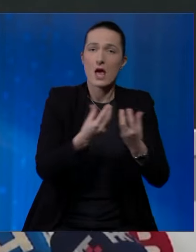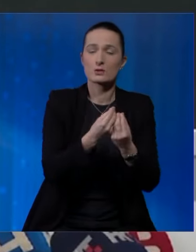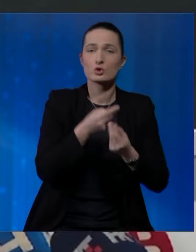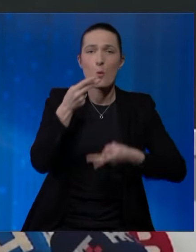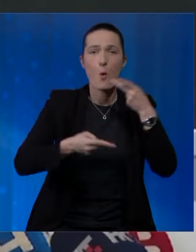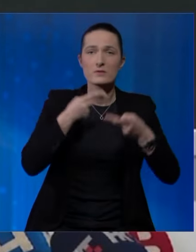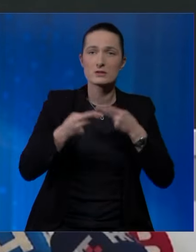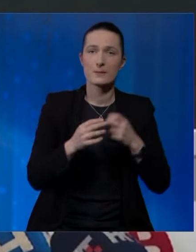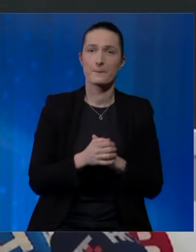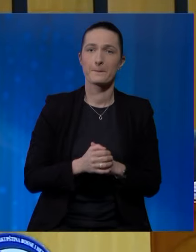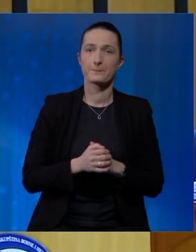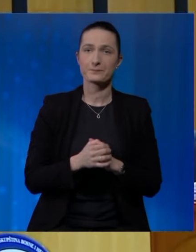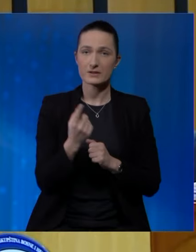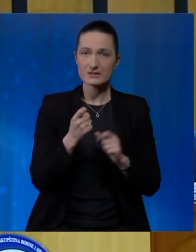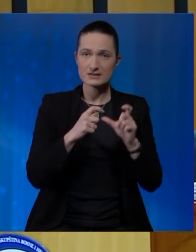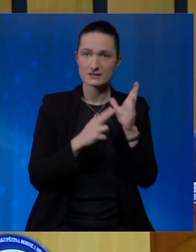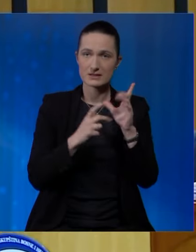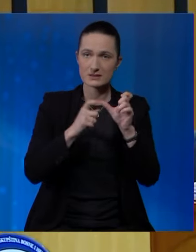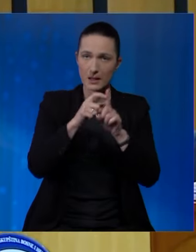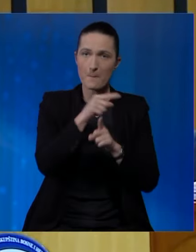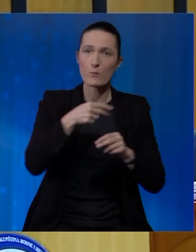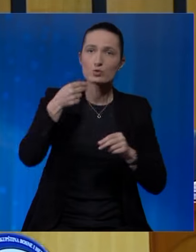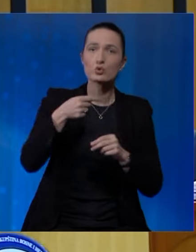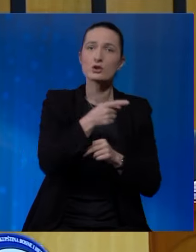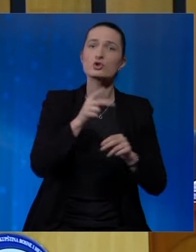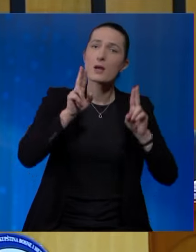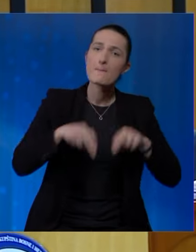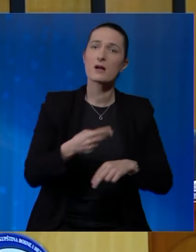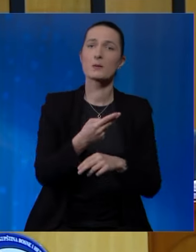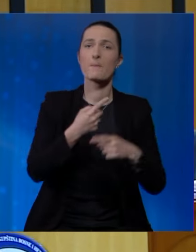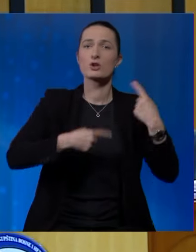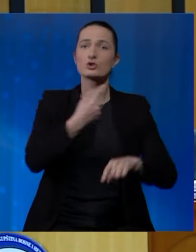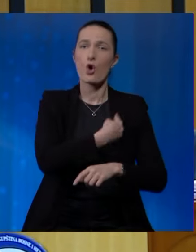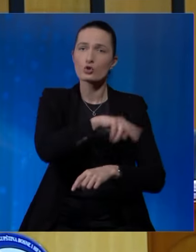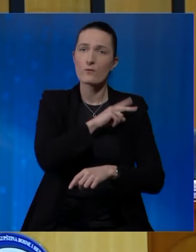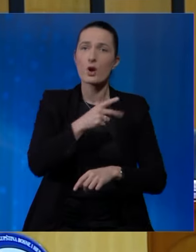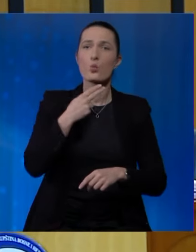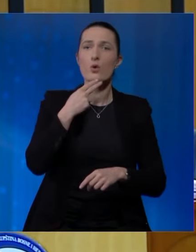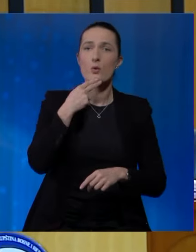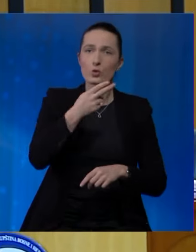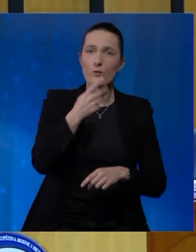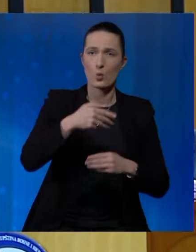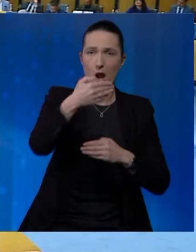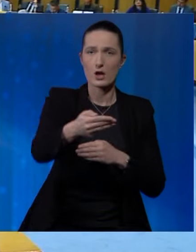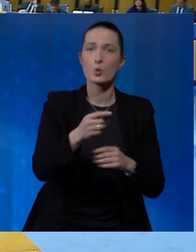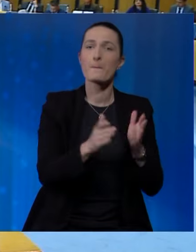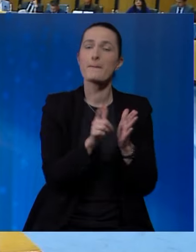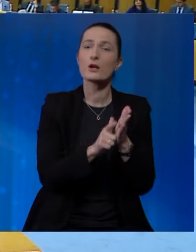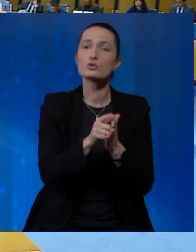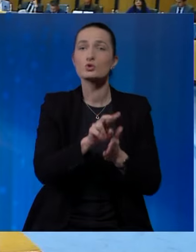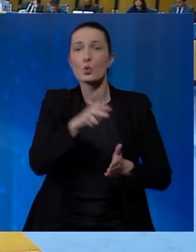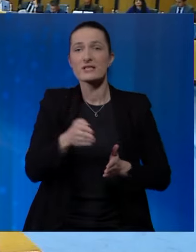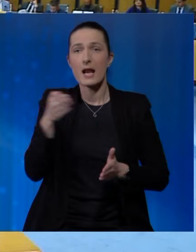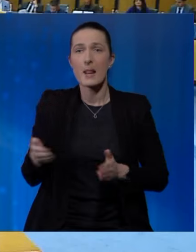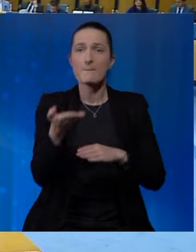zajedničkim komisijama. Iz SNSD-a poručuju i da će imati političke odgovore u narednom periodu. S druge